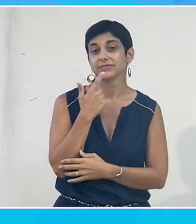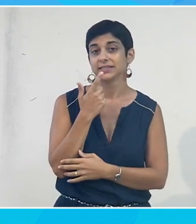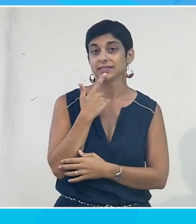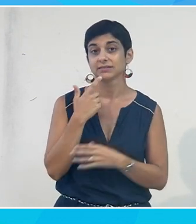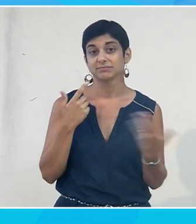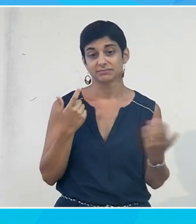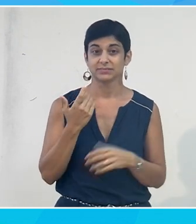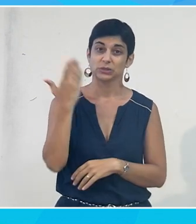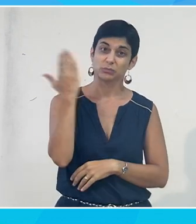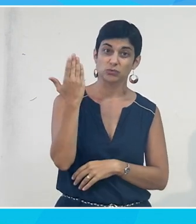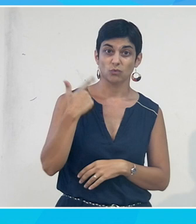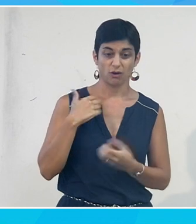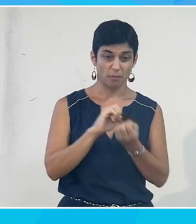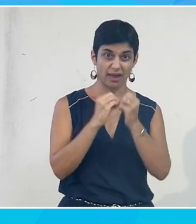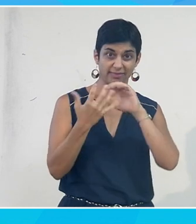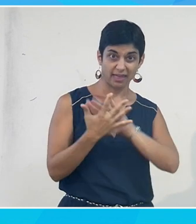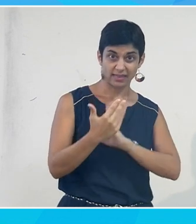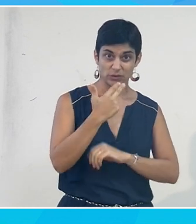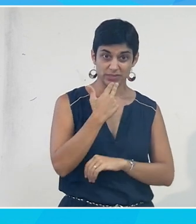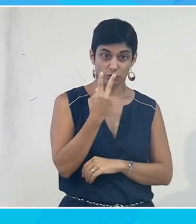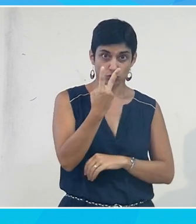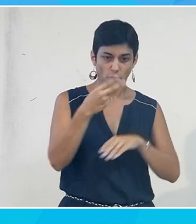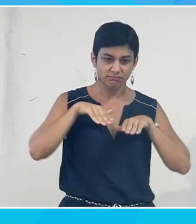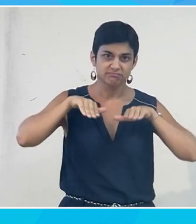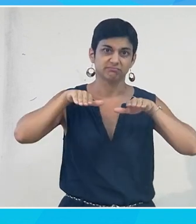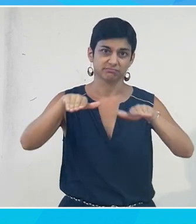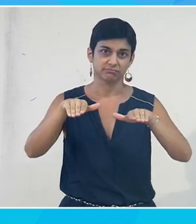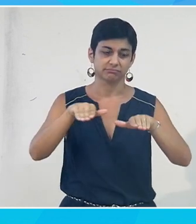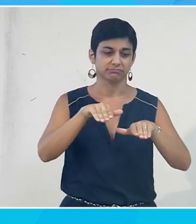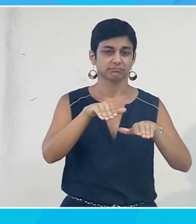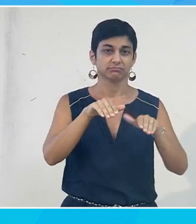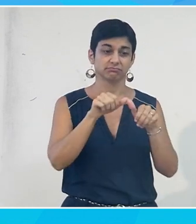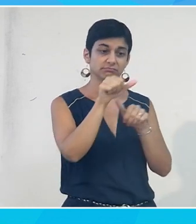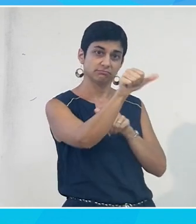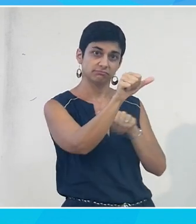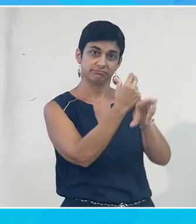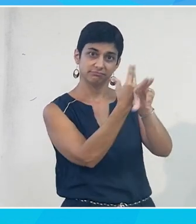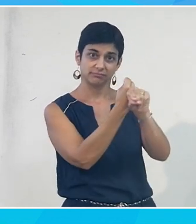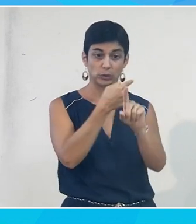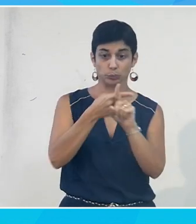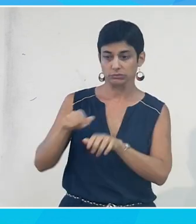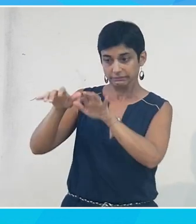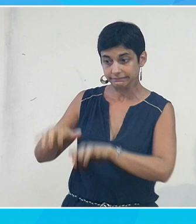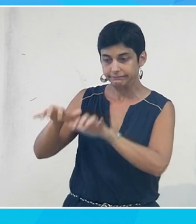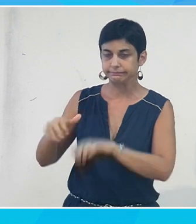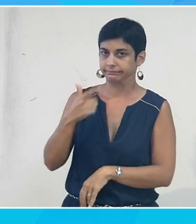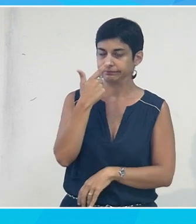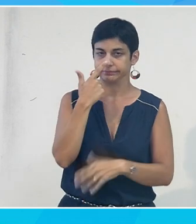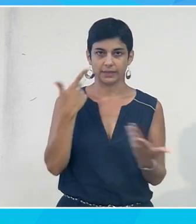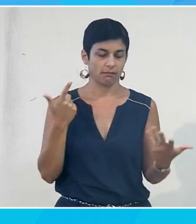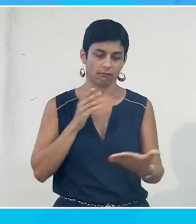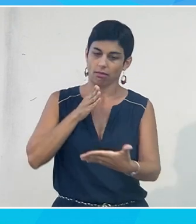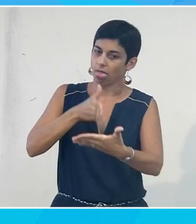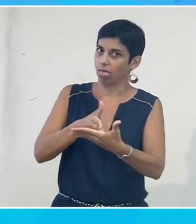sur la bande passante, une double intervention, et on avait peur de voir trop gros, et que plus rien ne passe.